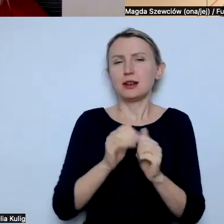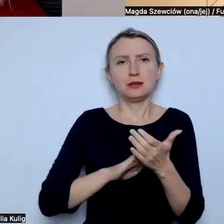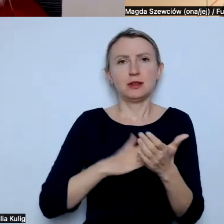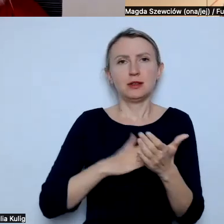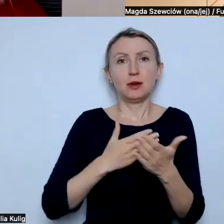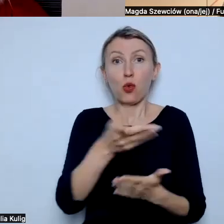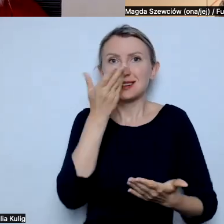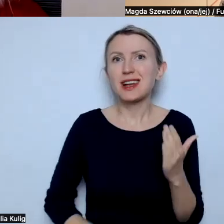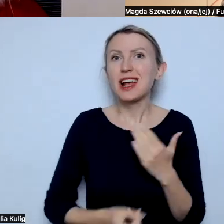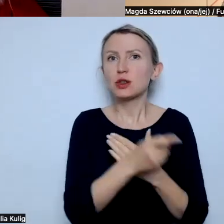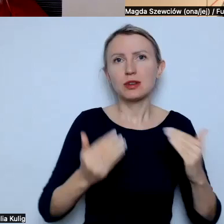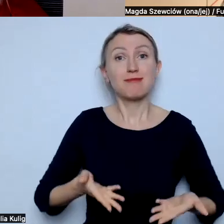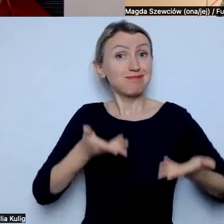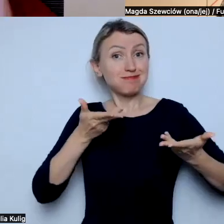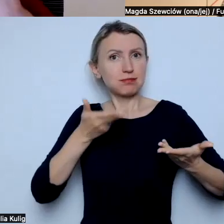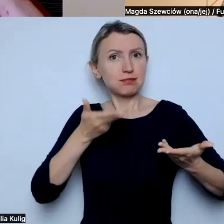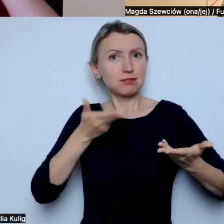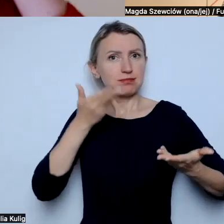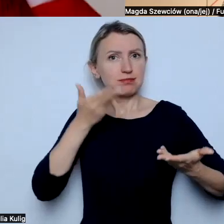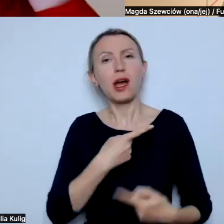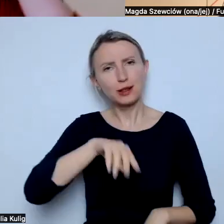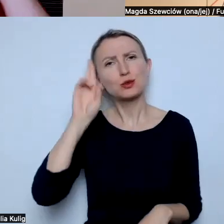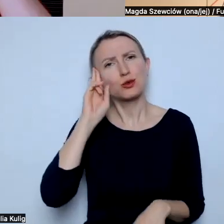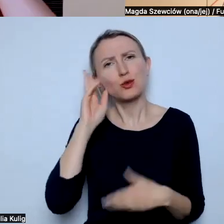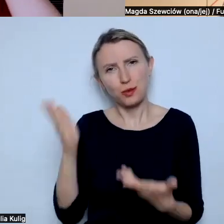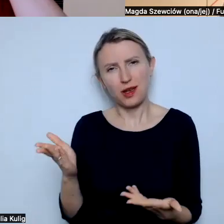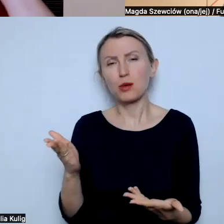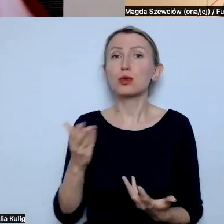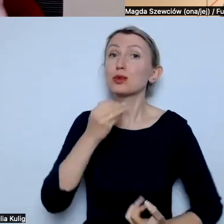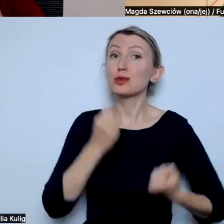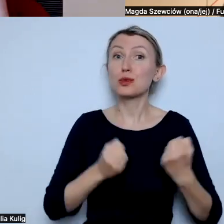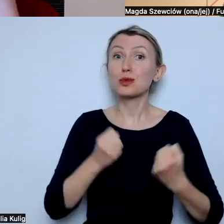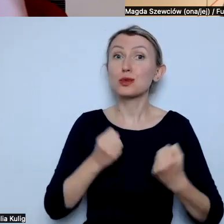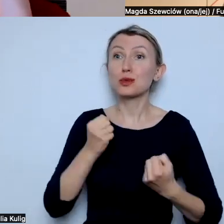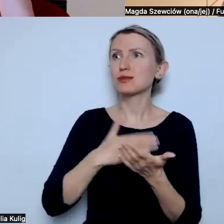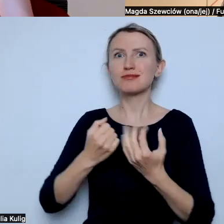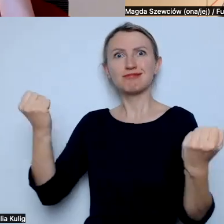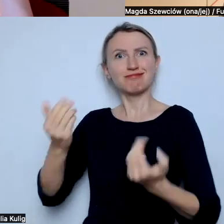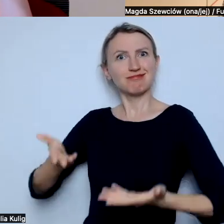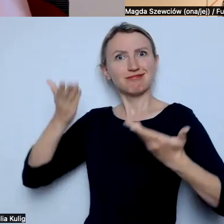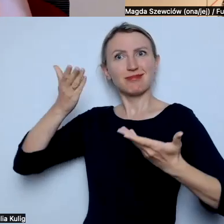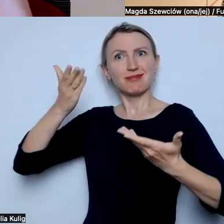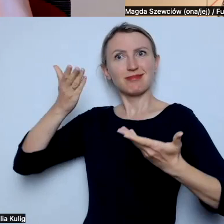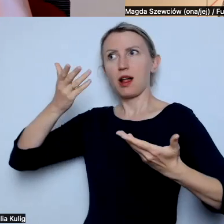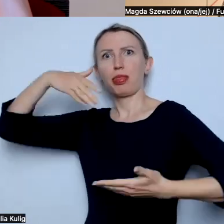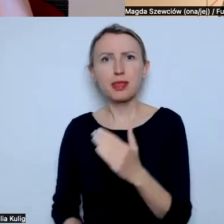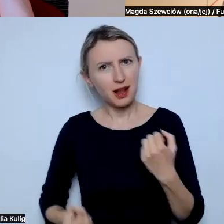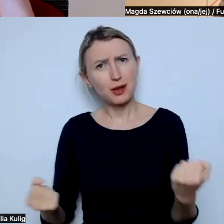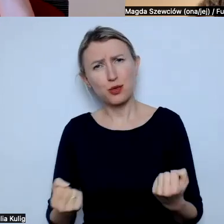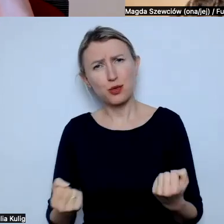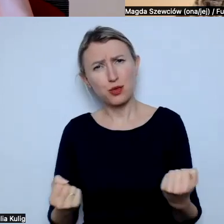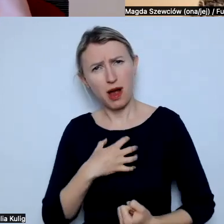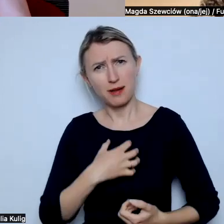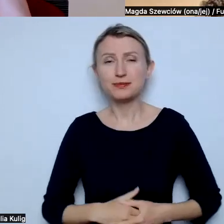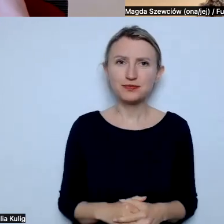ze swojej pozycji, co jest zrozumiałe, no bo najtrudniej spaść z wysokiego konia, jak to mówią, więc tak,